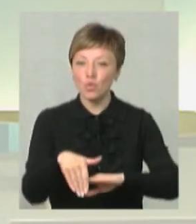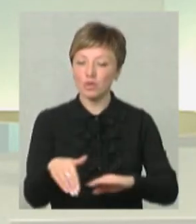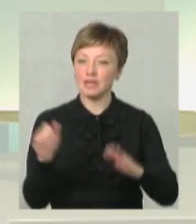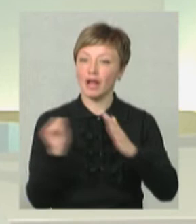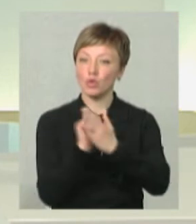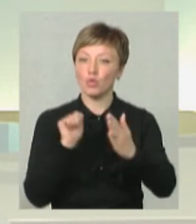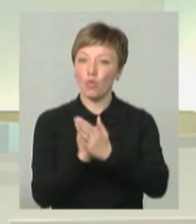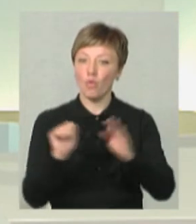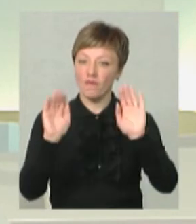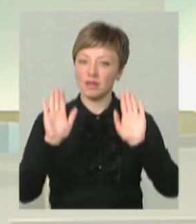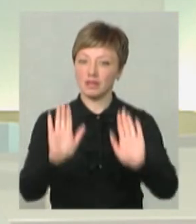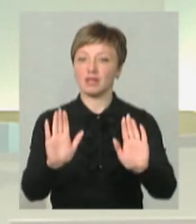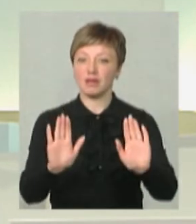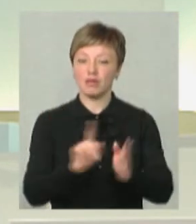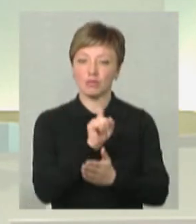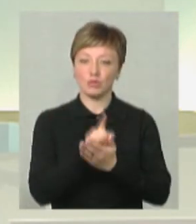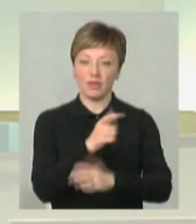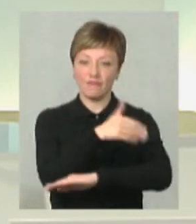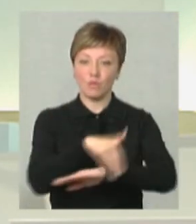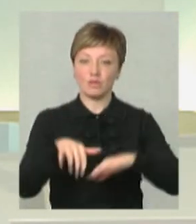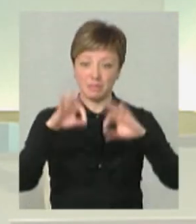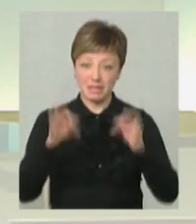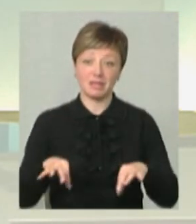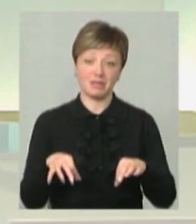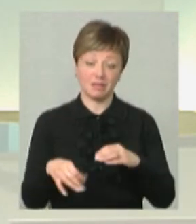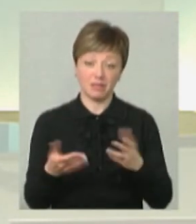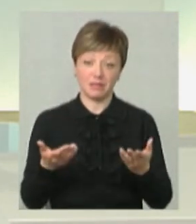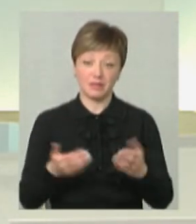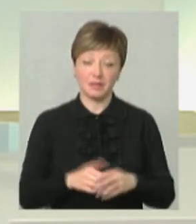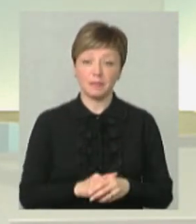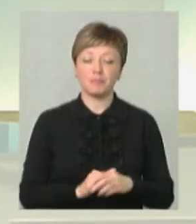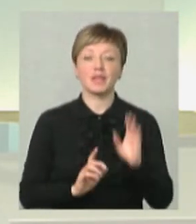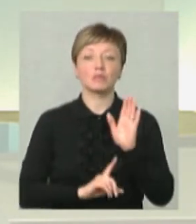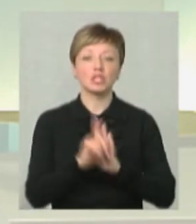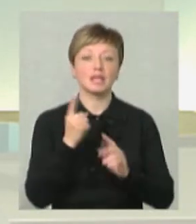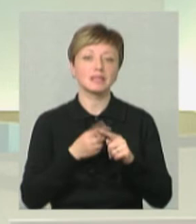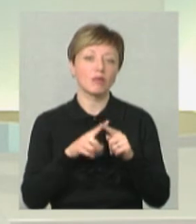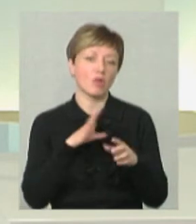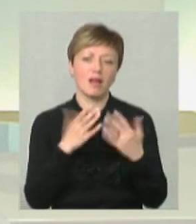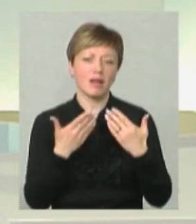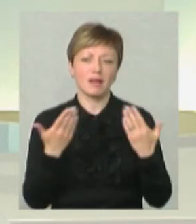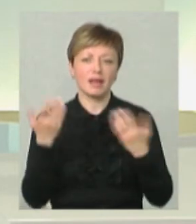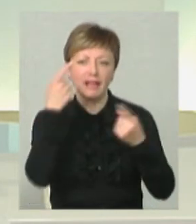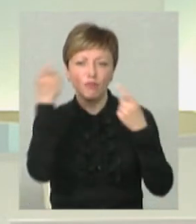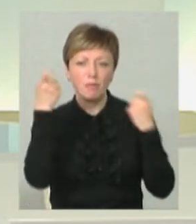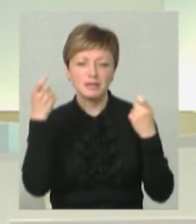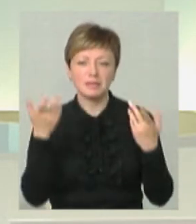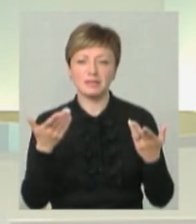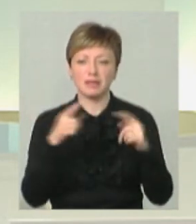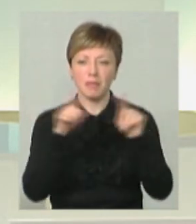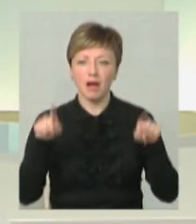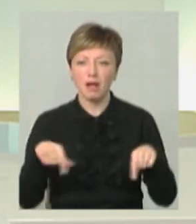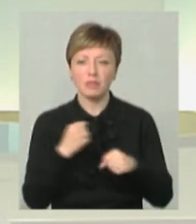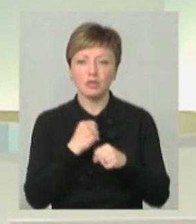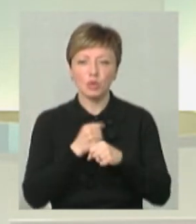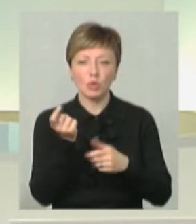він надрукований, його мусив, так, як вулиць, мені так і зрадився, як вуличне мистецтво. Ну, спочатку це був якась чисто інформаційний, зрозуміло, що